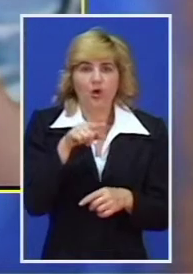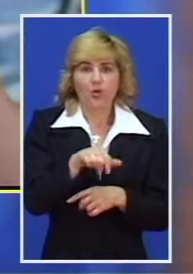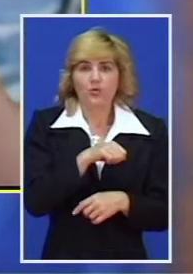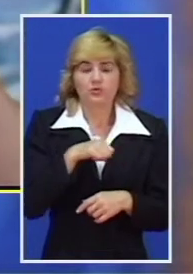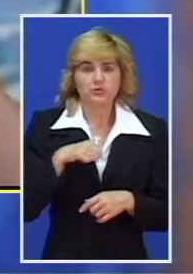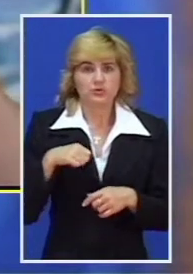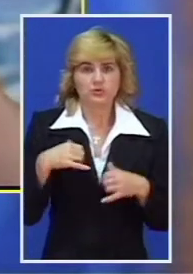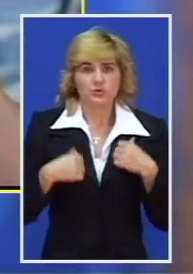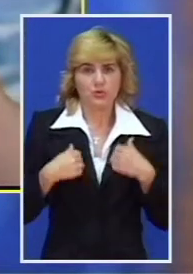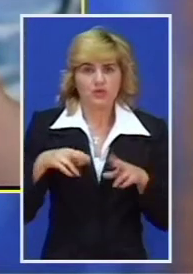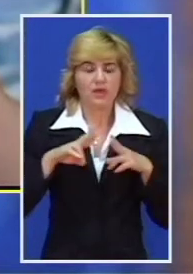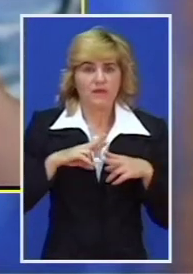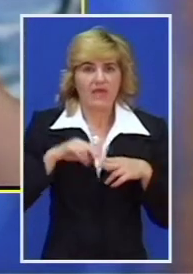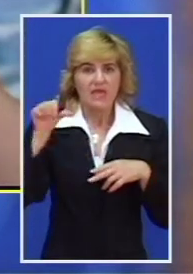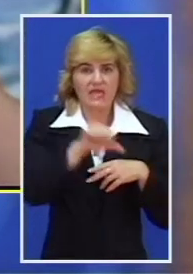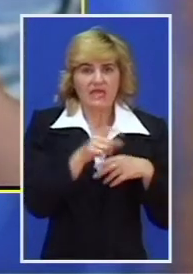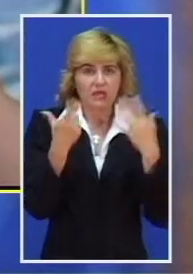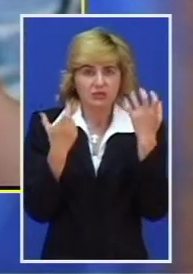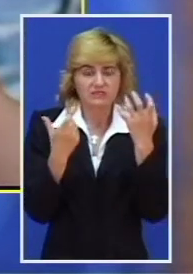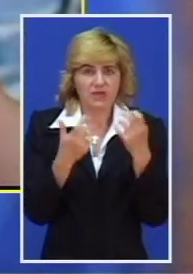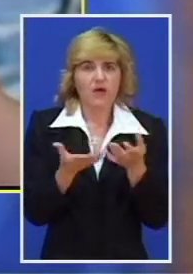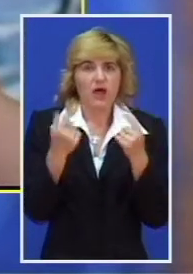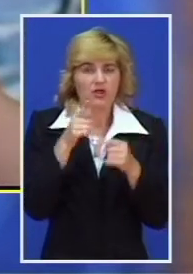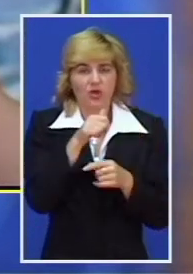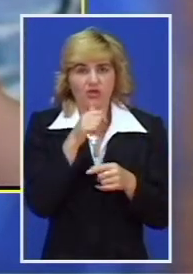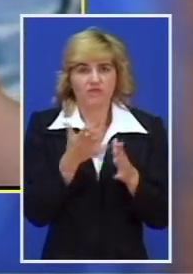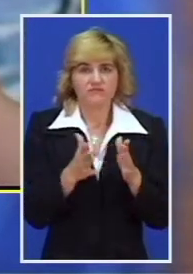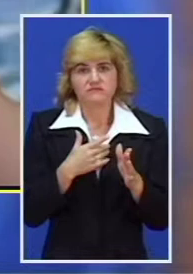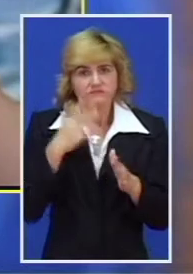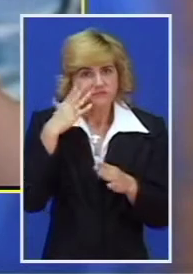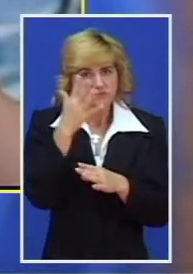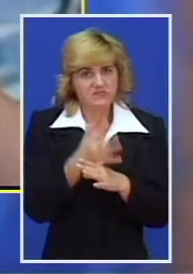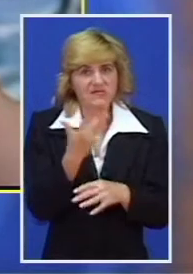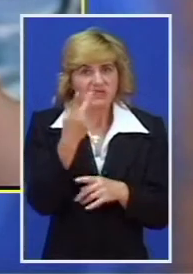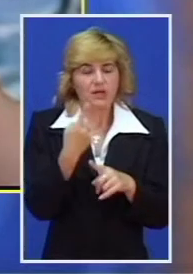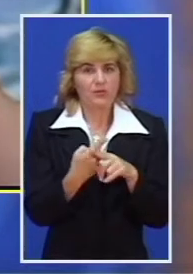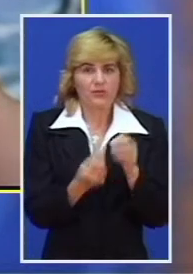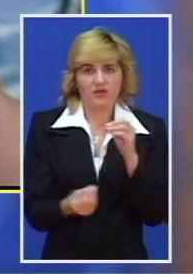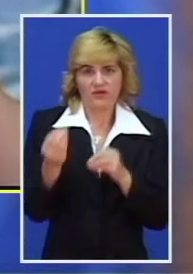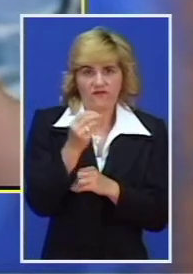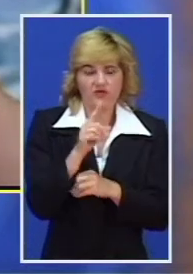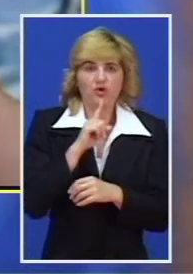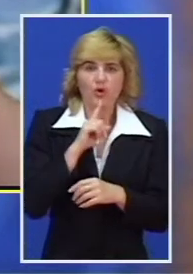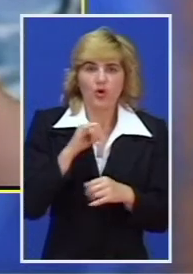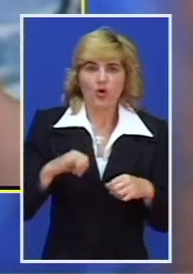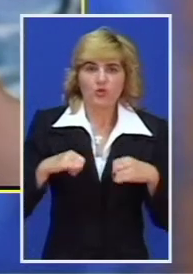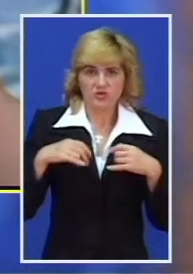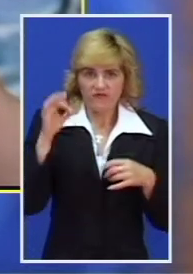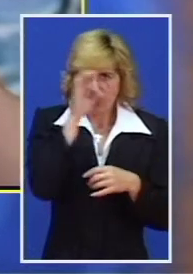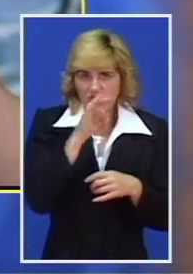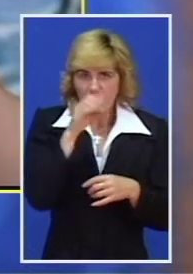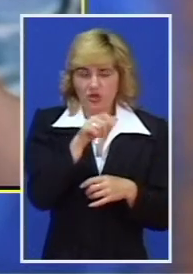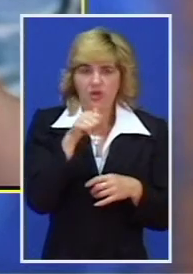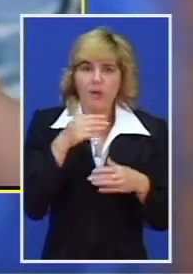registrovanih, ali je ovaj broj realno bar tri puta veći. Najbrojniji korisnici ili tzv. uživaoci droge su mladi ljudi,